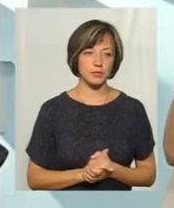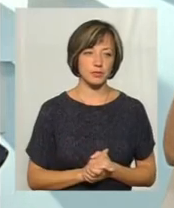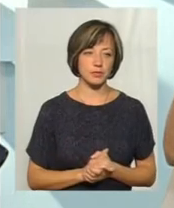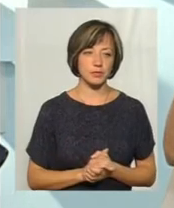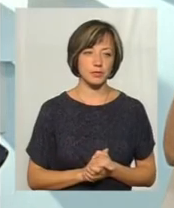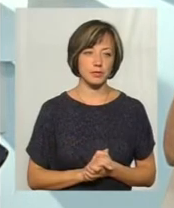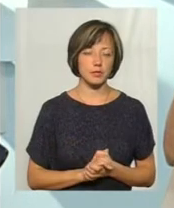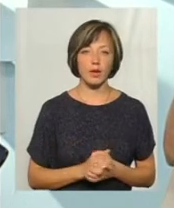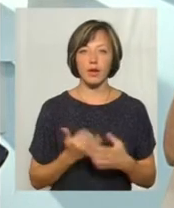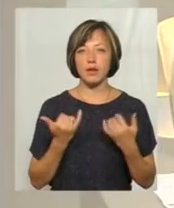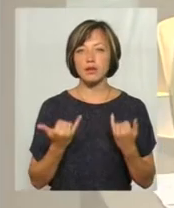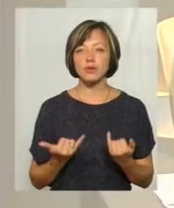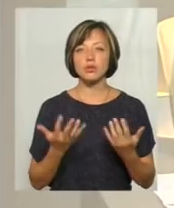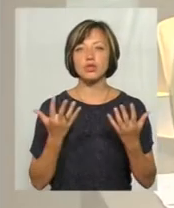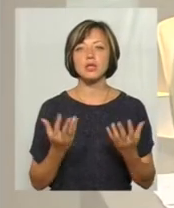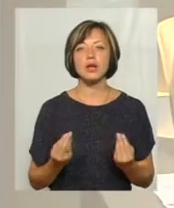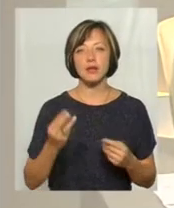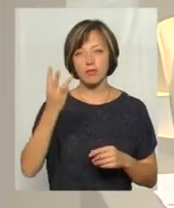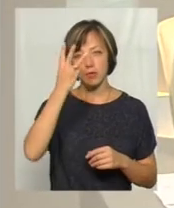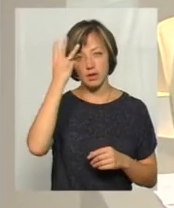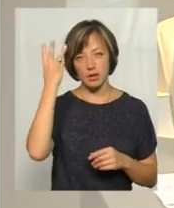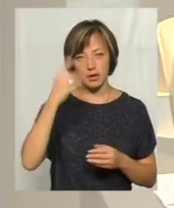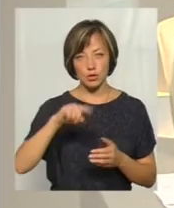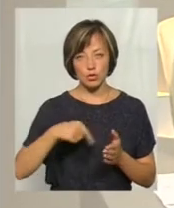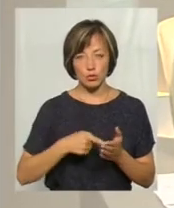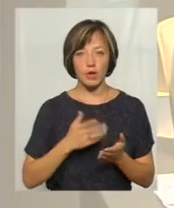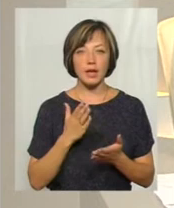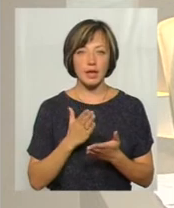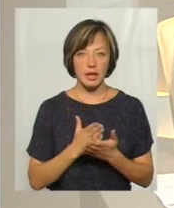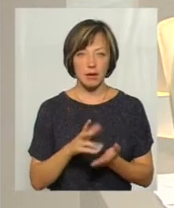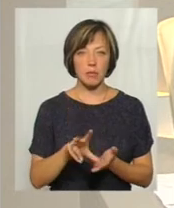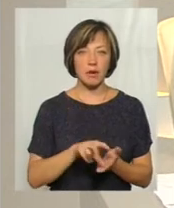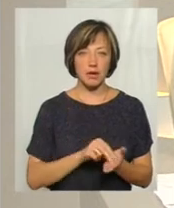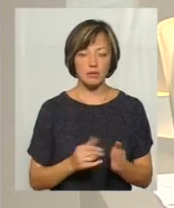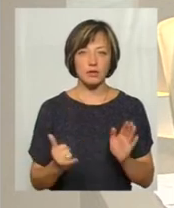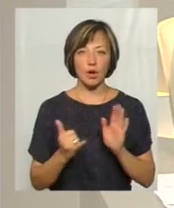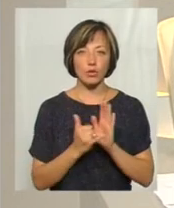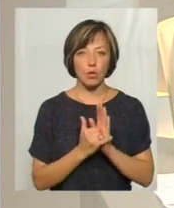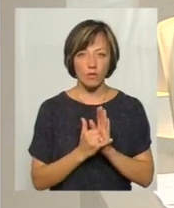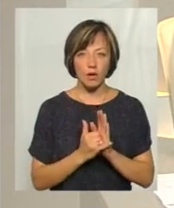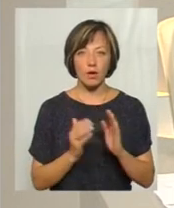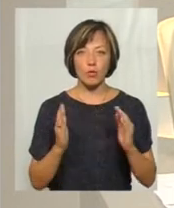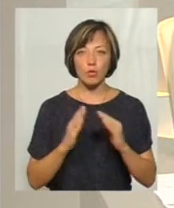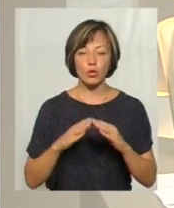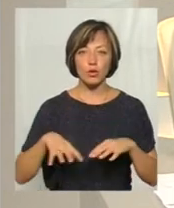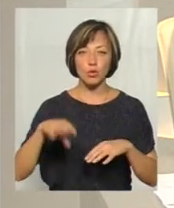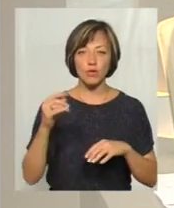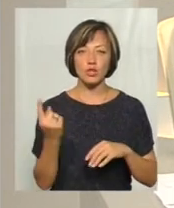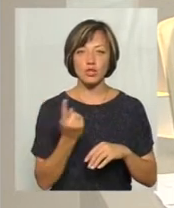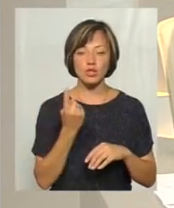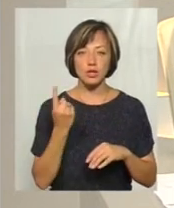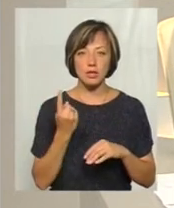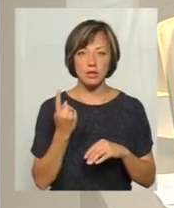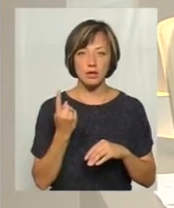будь ласка, на сьогоднішній день наразі у Хмельницькому є приклади встановлення будинкових лічильників